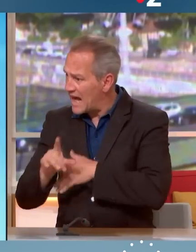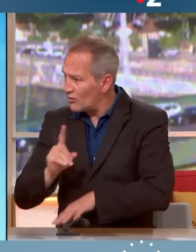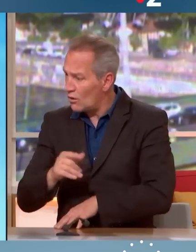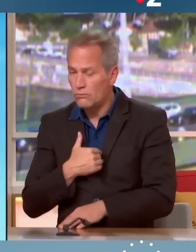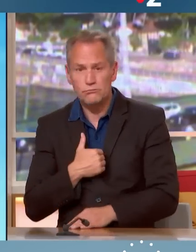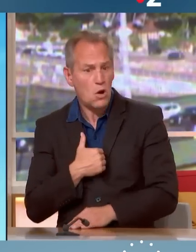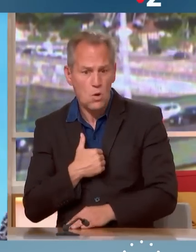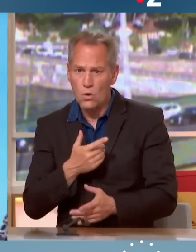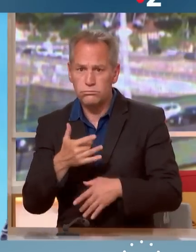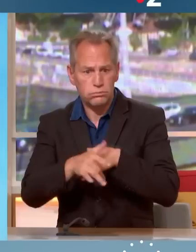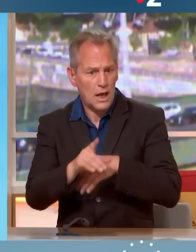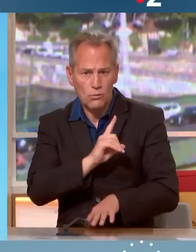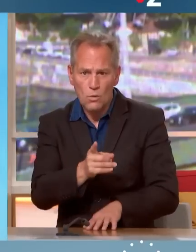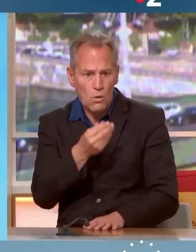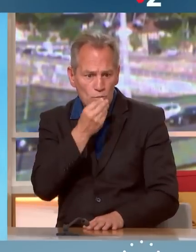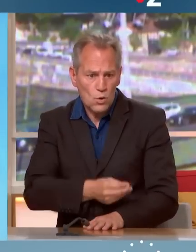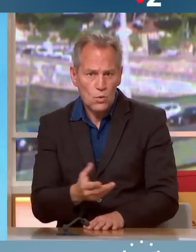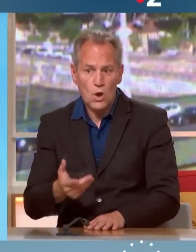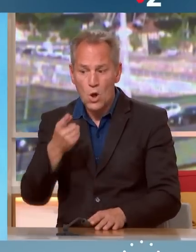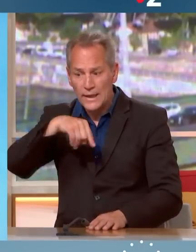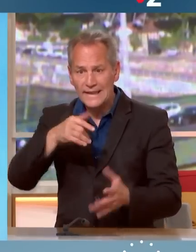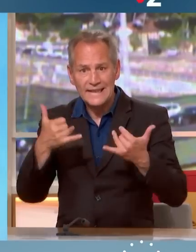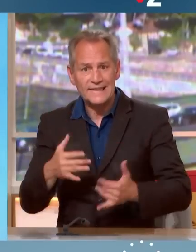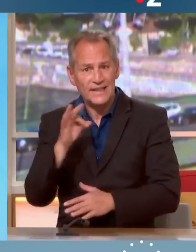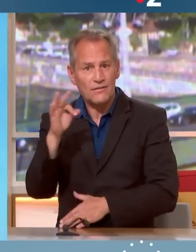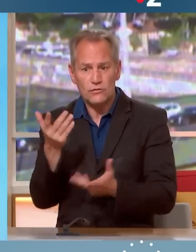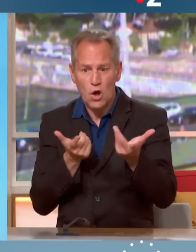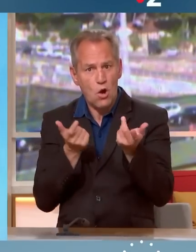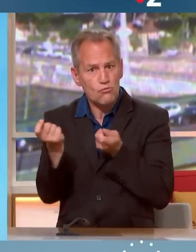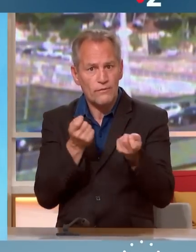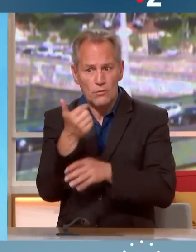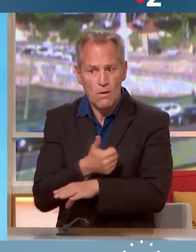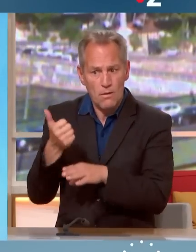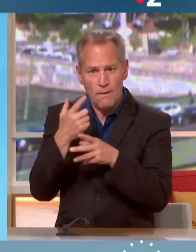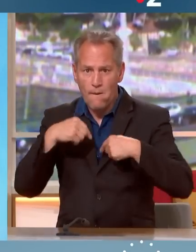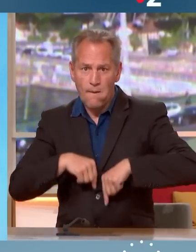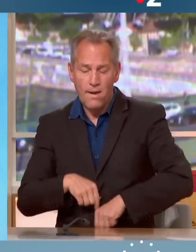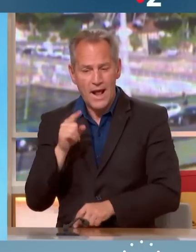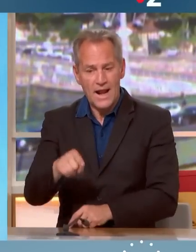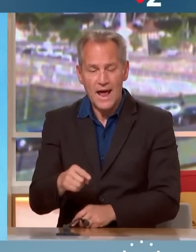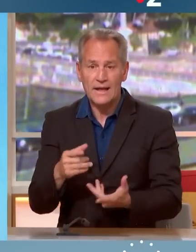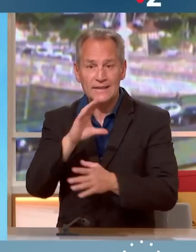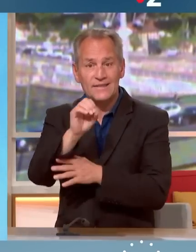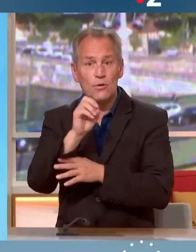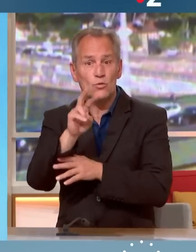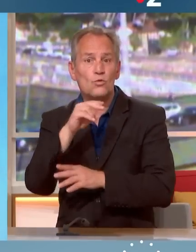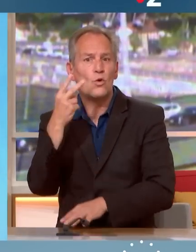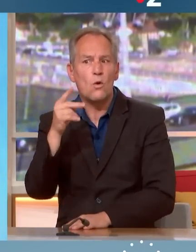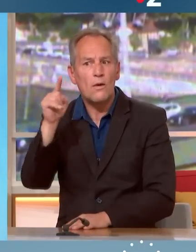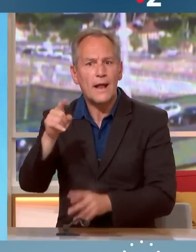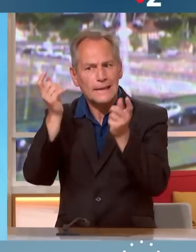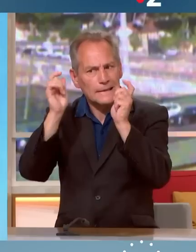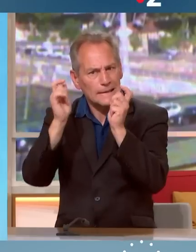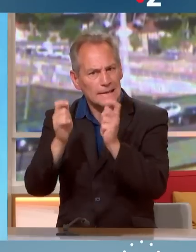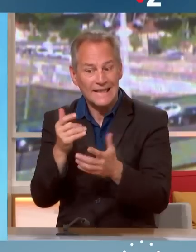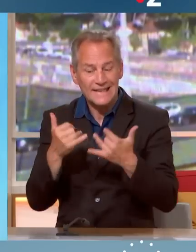sommes le gouvernement qui avons le plus accéléré la diminution de nos émissions de carbone. Je rappelle que dans l